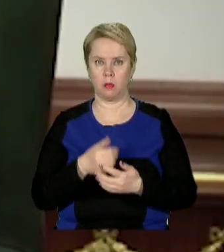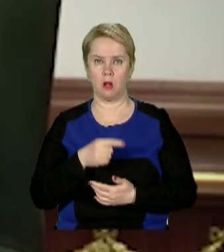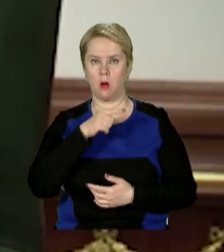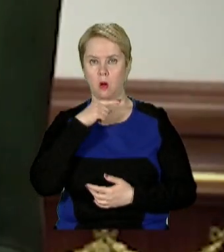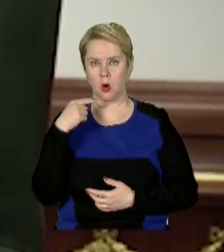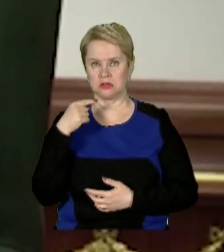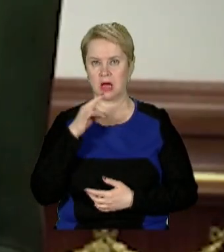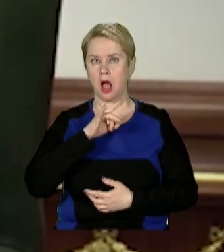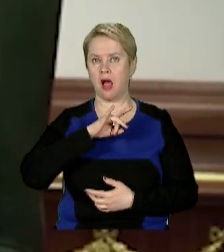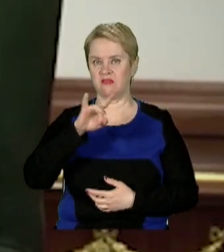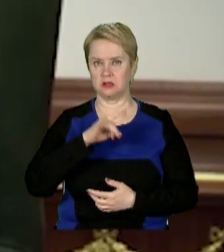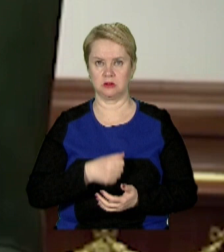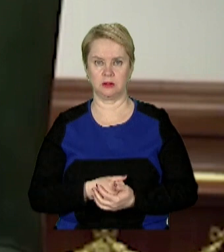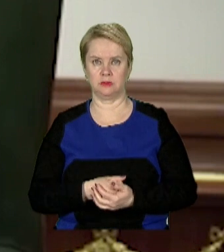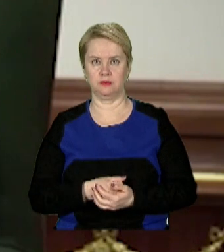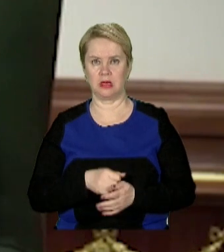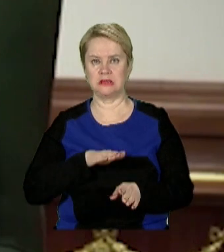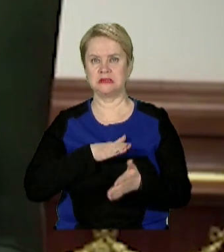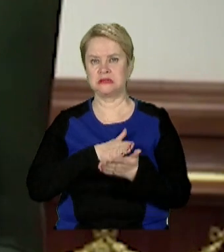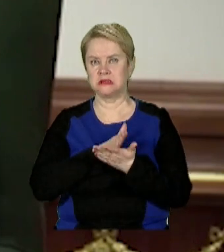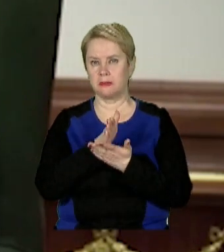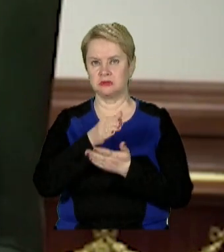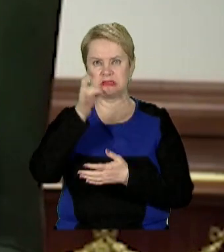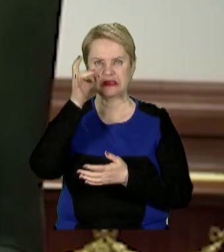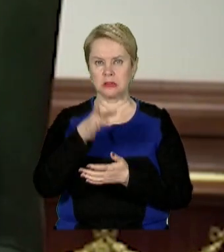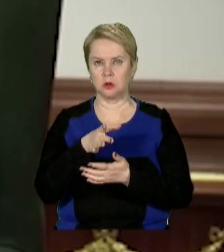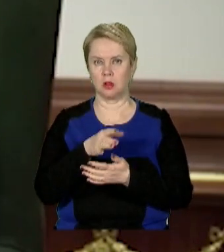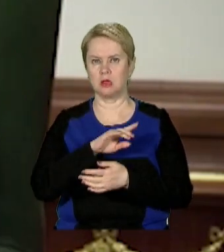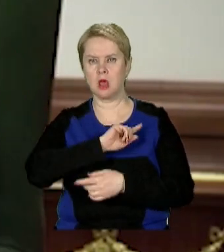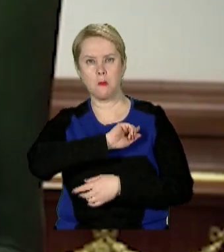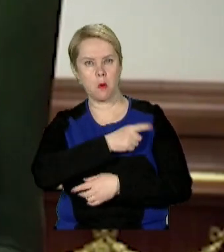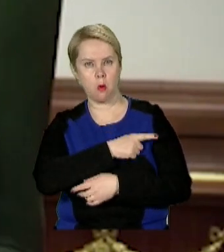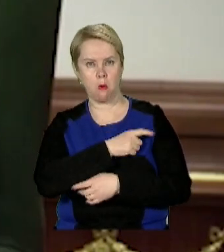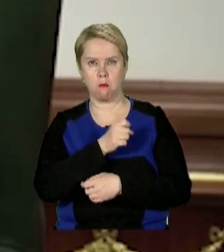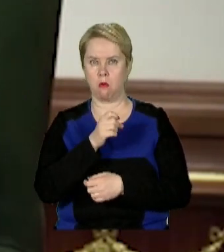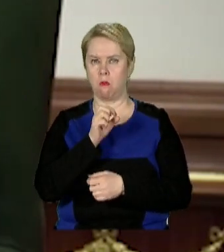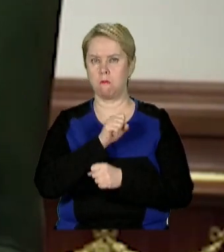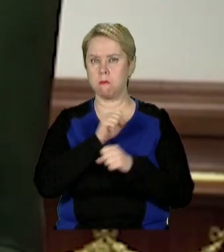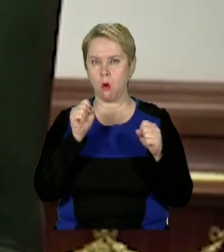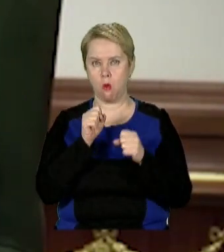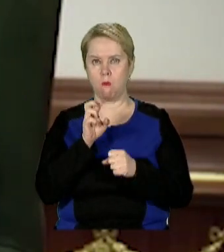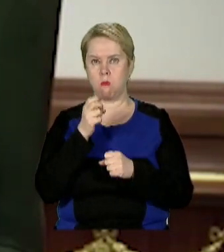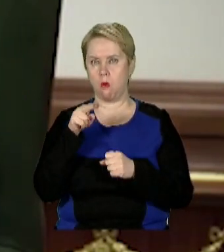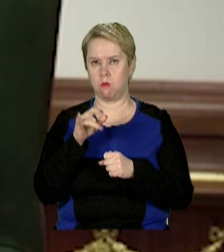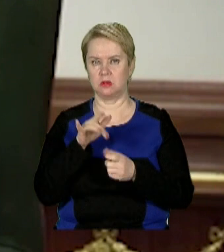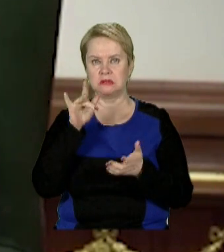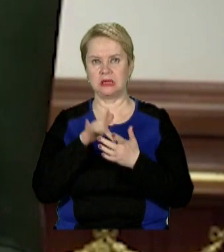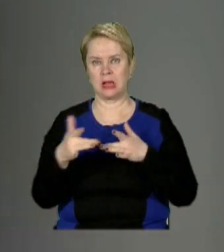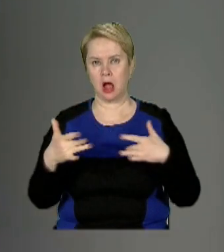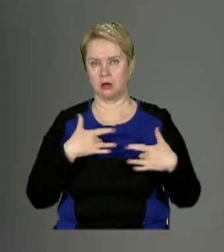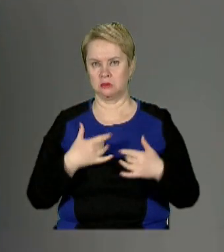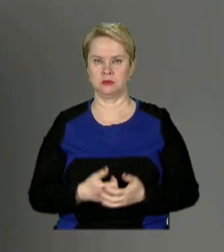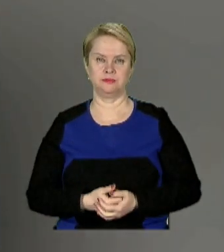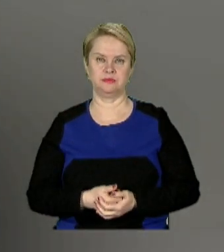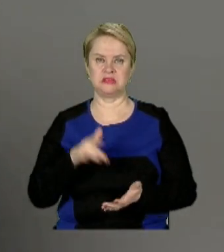російська авіація цілеспрямована скинула надпотужну бомбу на драматичний театр у центрі міста.